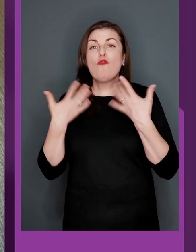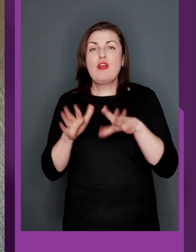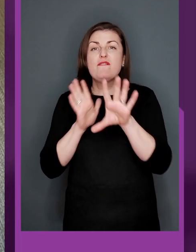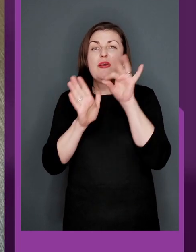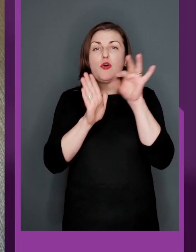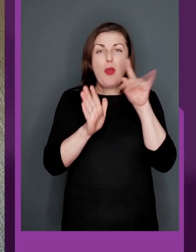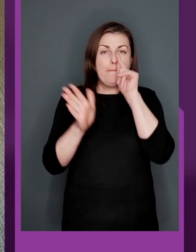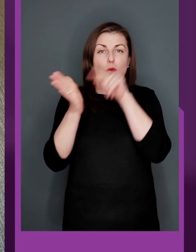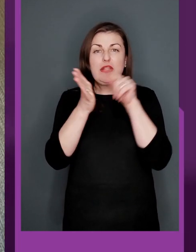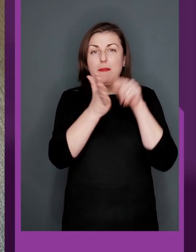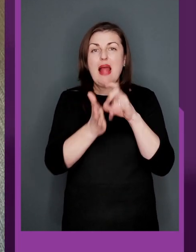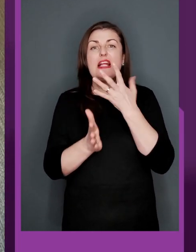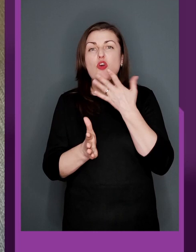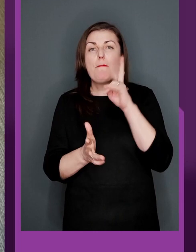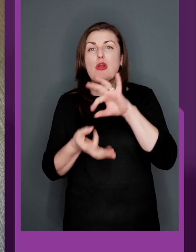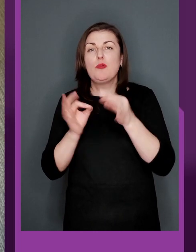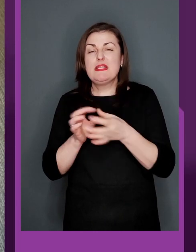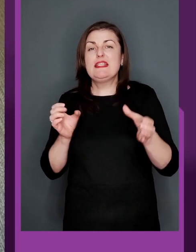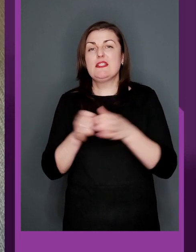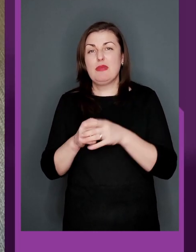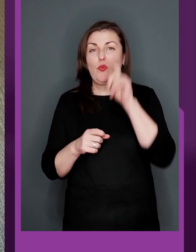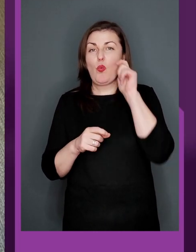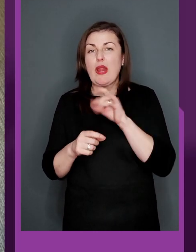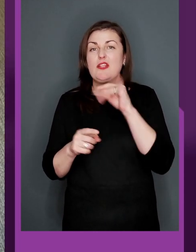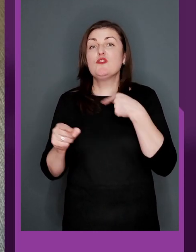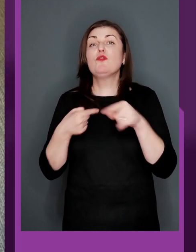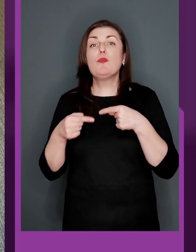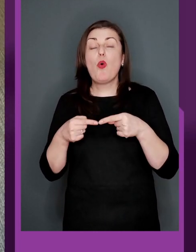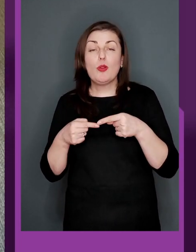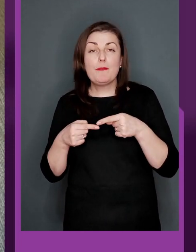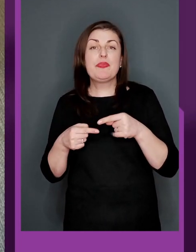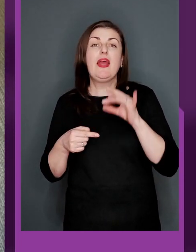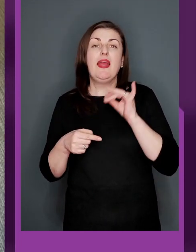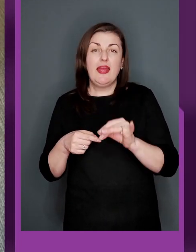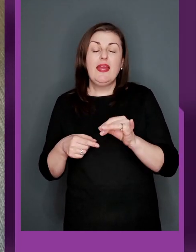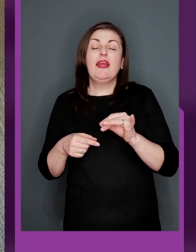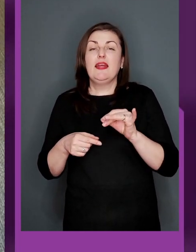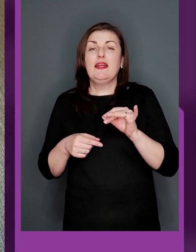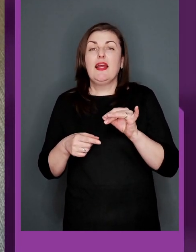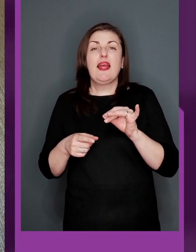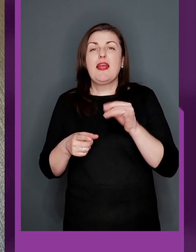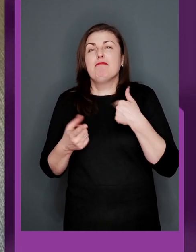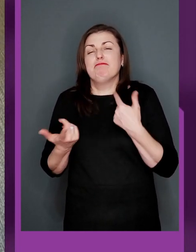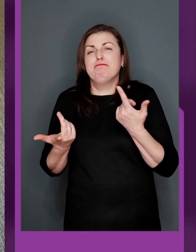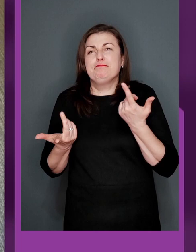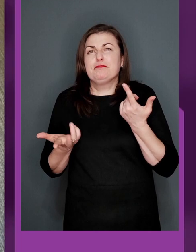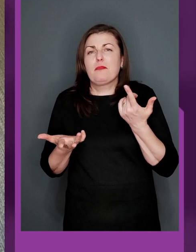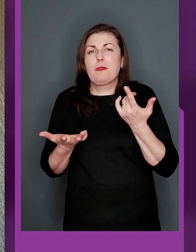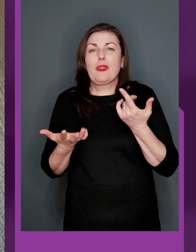беруть підготовку, і вже вибірково потрапляють національно-паралімпійською збірною України з футболу. І мій,